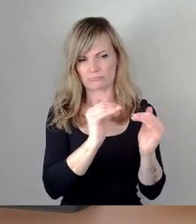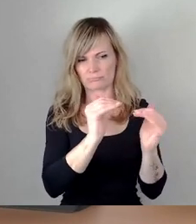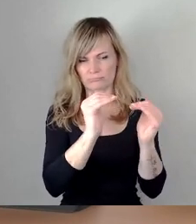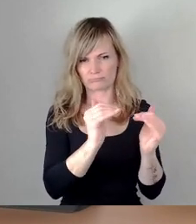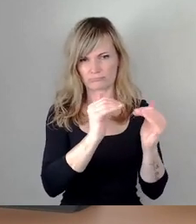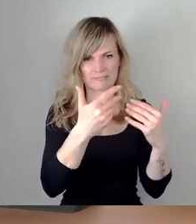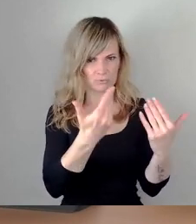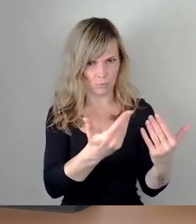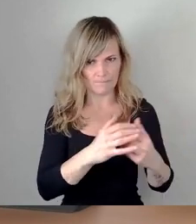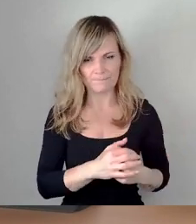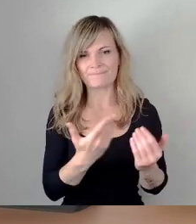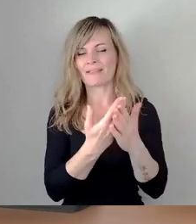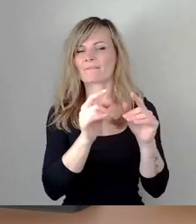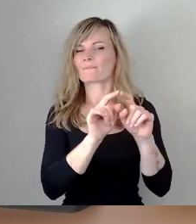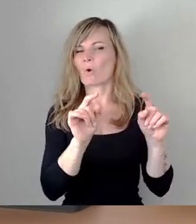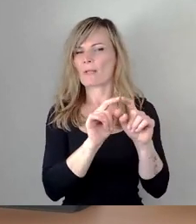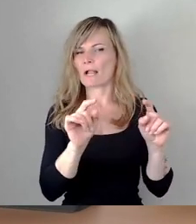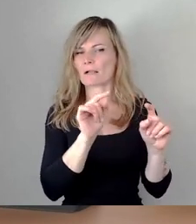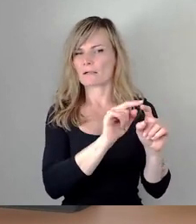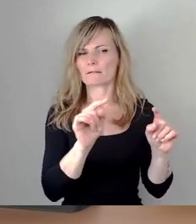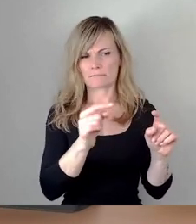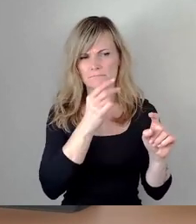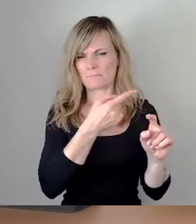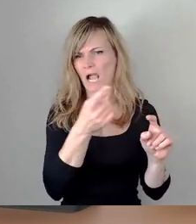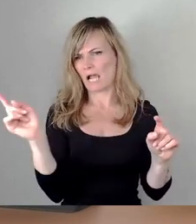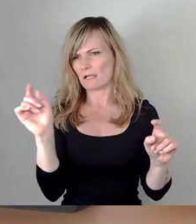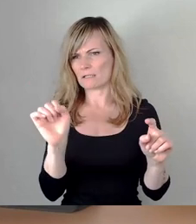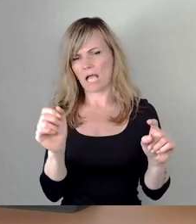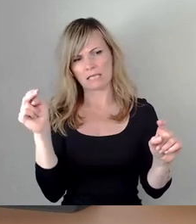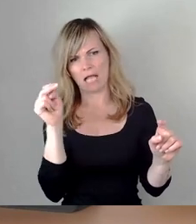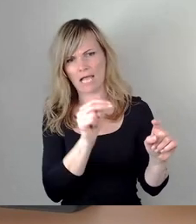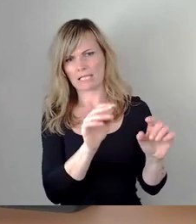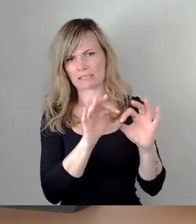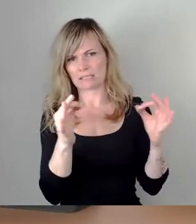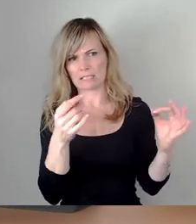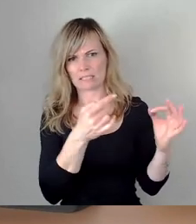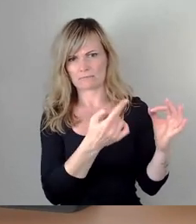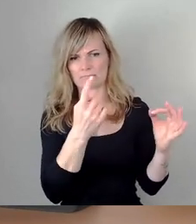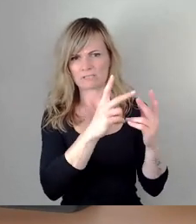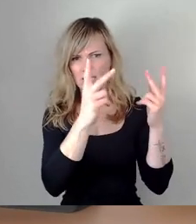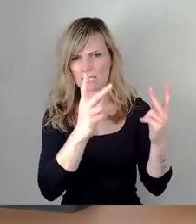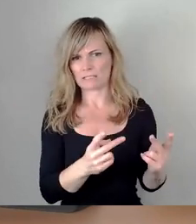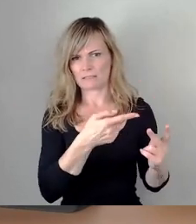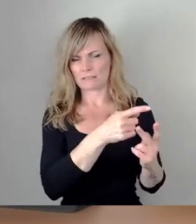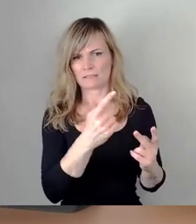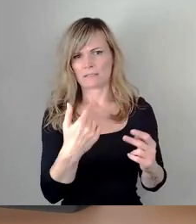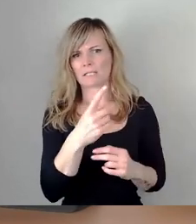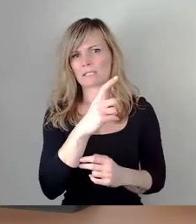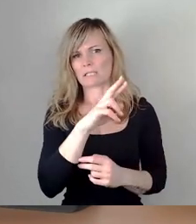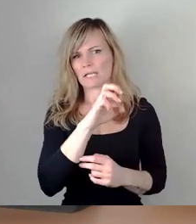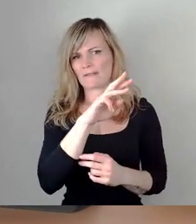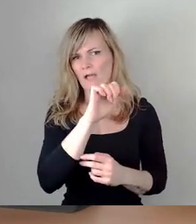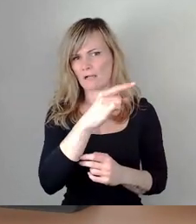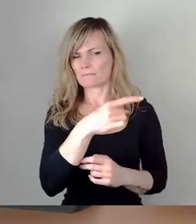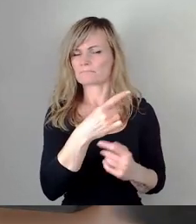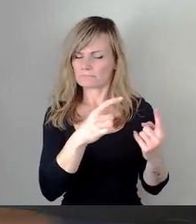für alle nachvollziehbar, einsehbar auf der Seite der Drehwerk. Man kann sich